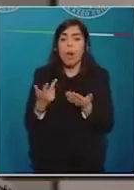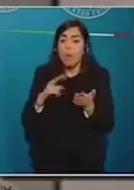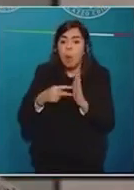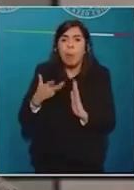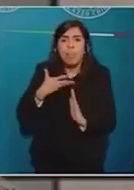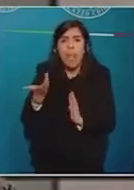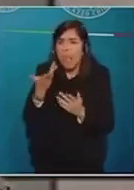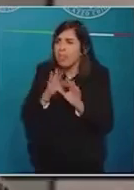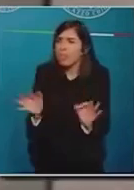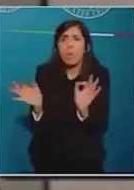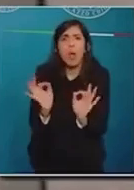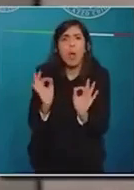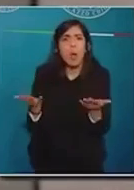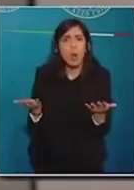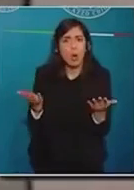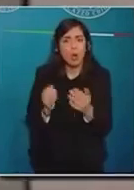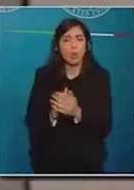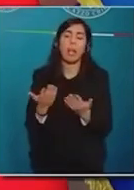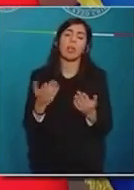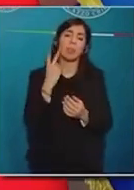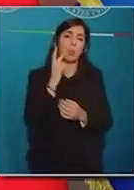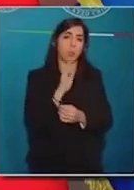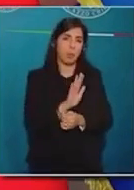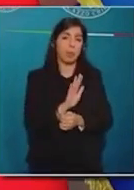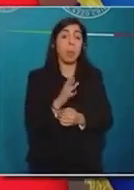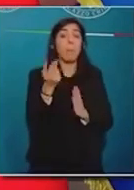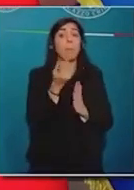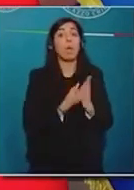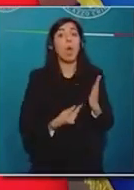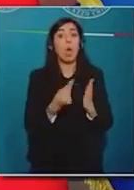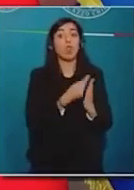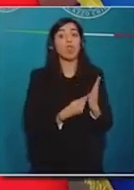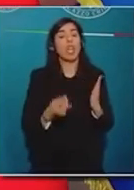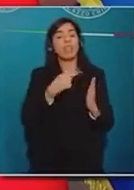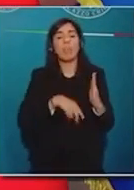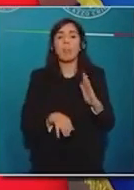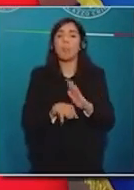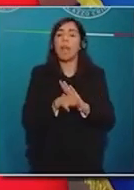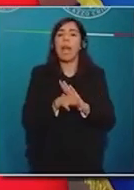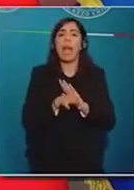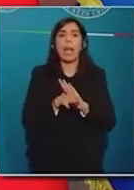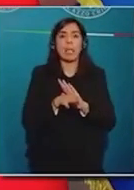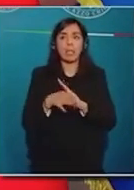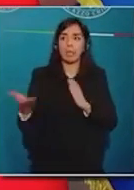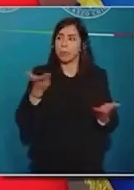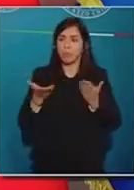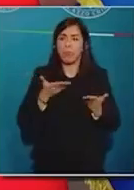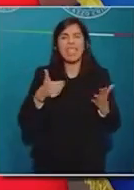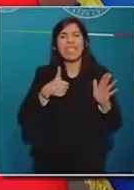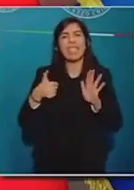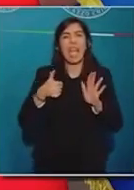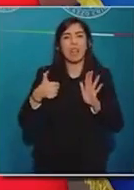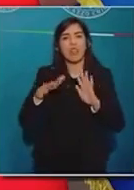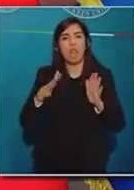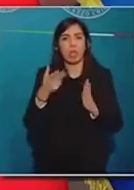disponibili. Allora, guardi, progetti, siamo partiti da oltre 600 progetti, ci sono delle persone,